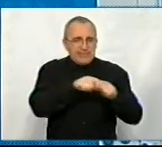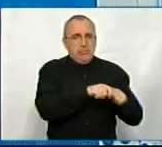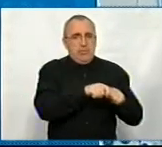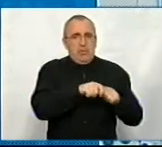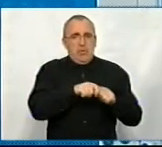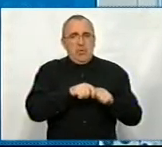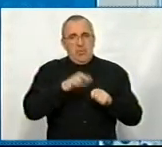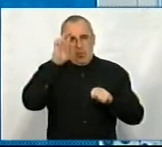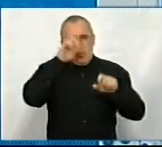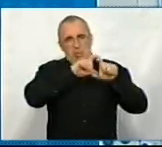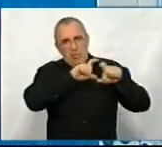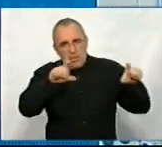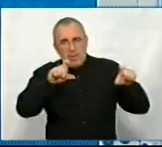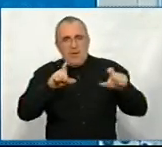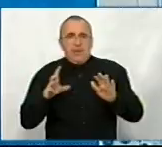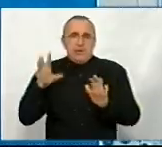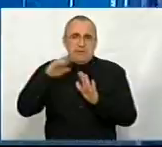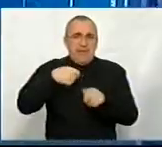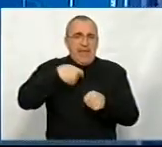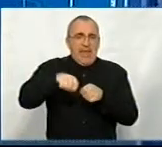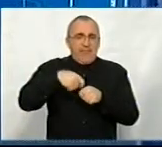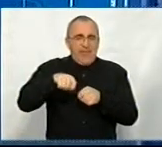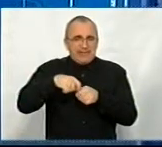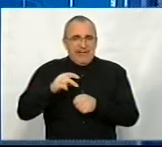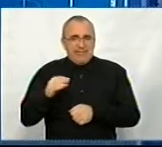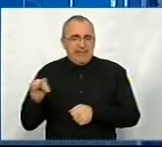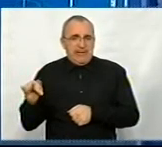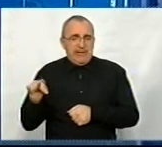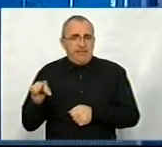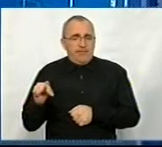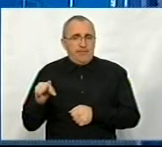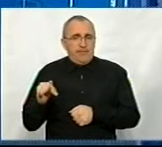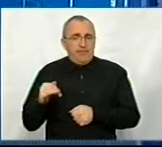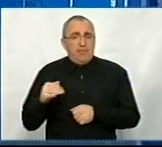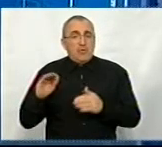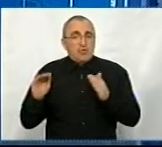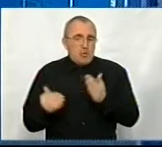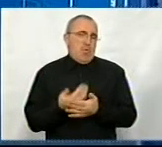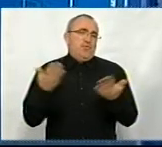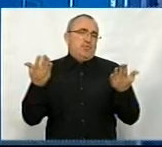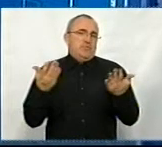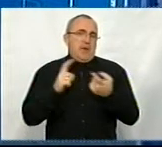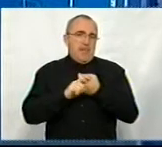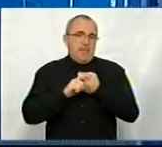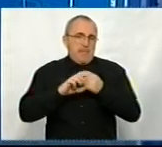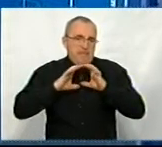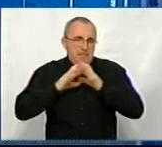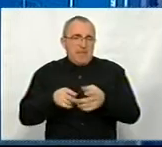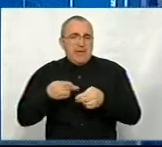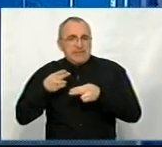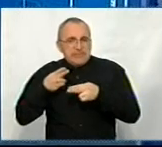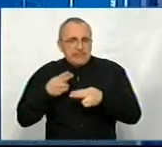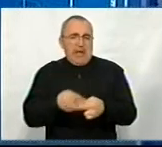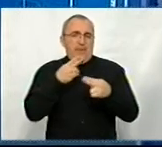комунальних закладів, а інше, це все-таки залучати інвестиції. Але знову ж пандемія, вона заважає для